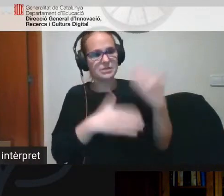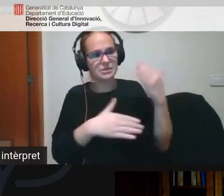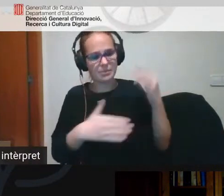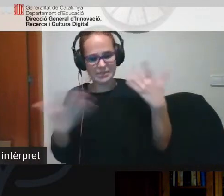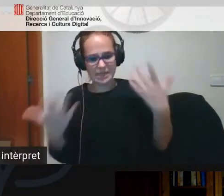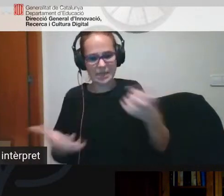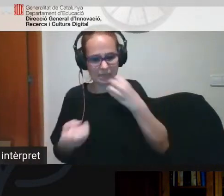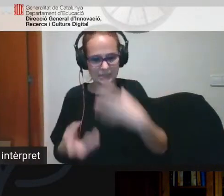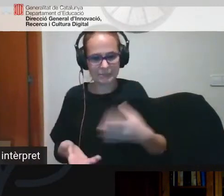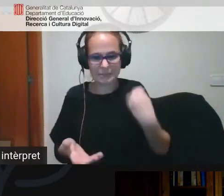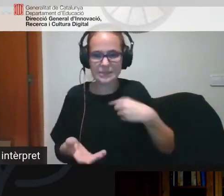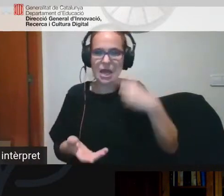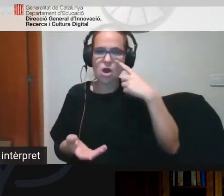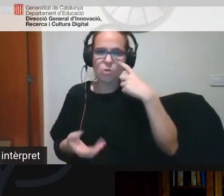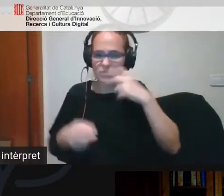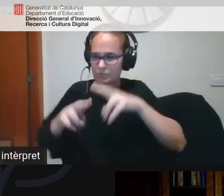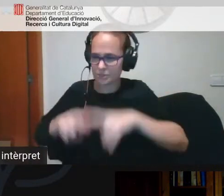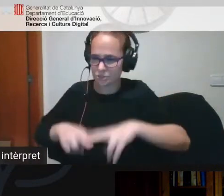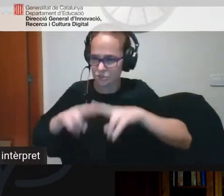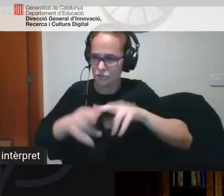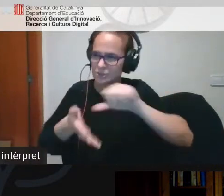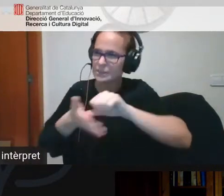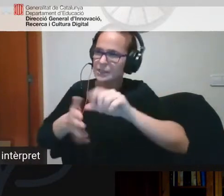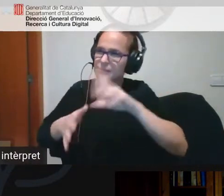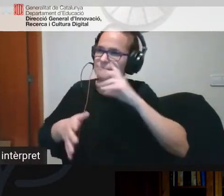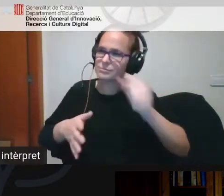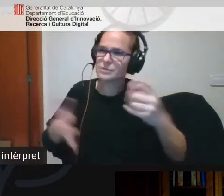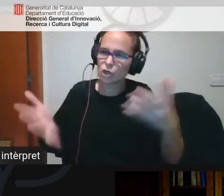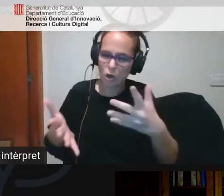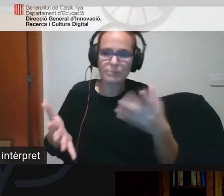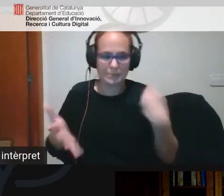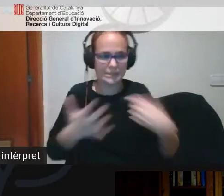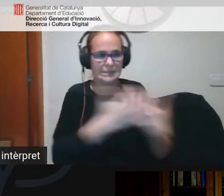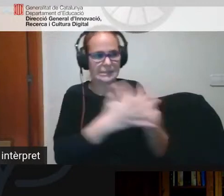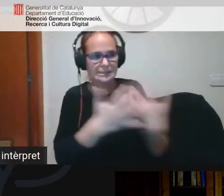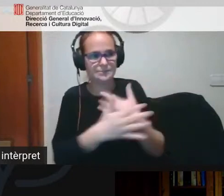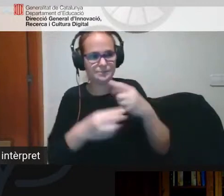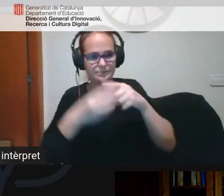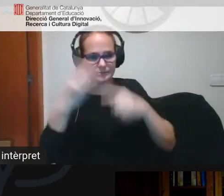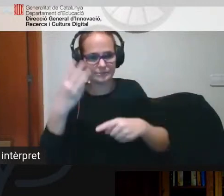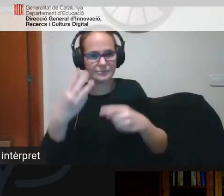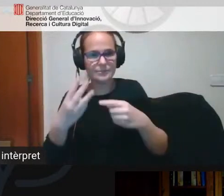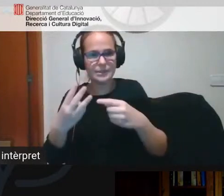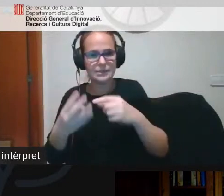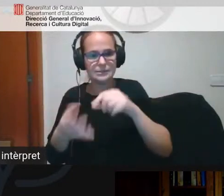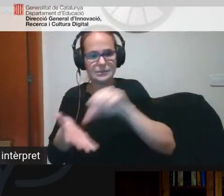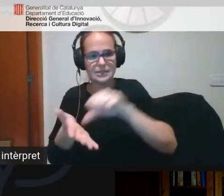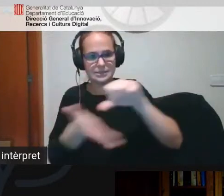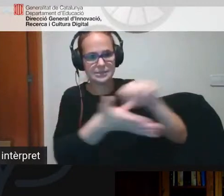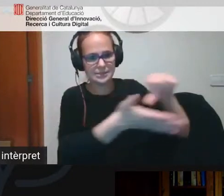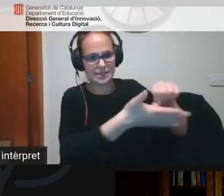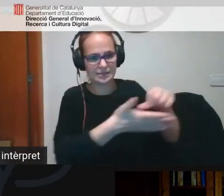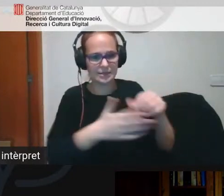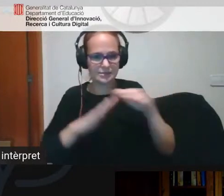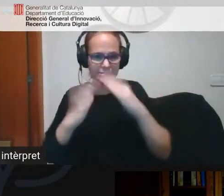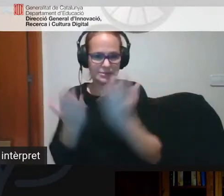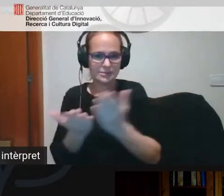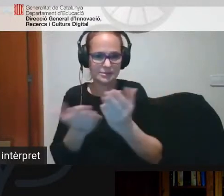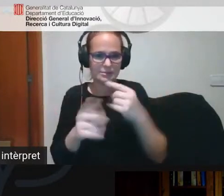observació aquesta diagnosi del centre com la van fer és la part que els hi demanarem en els tres centres que